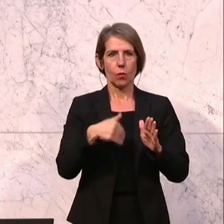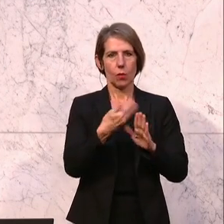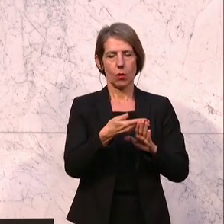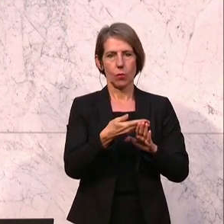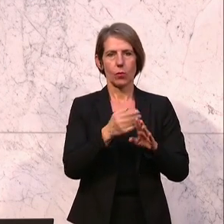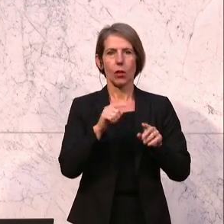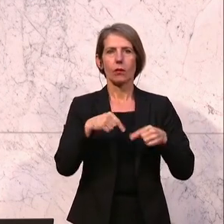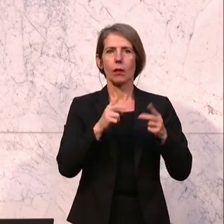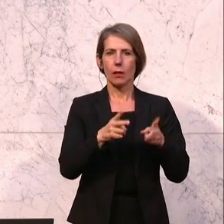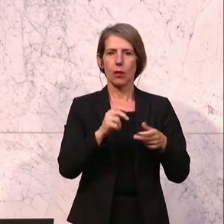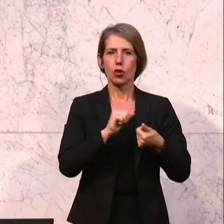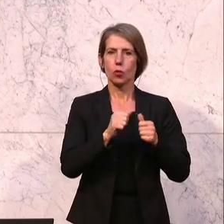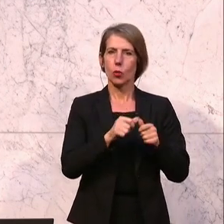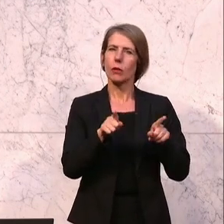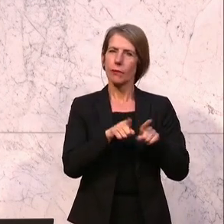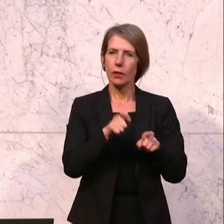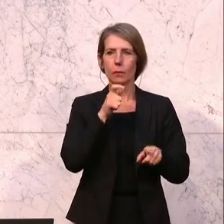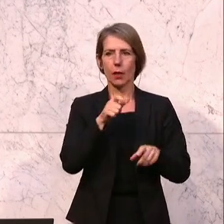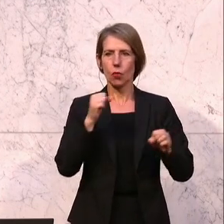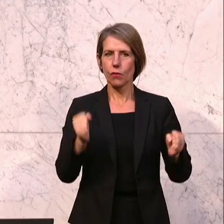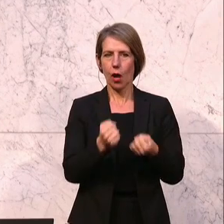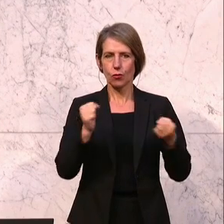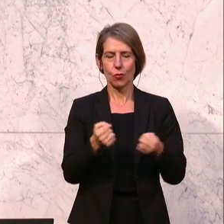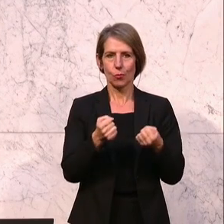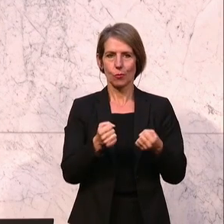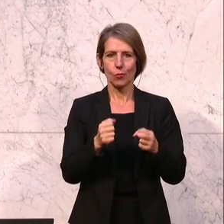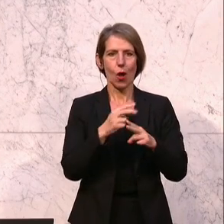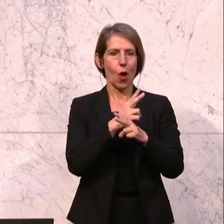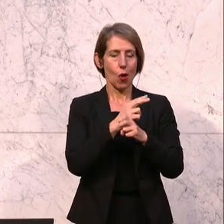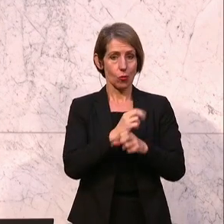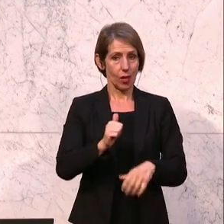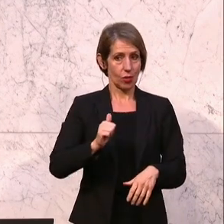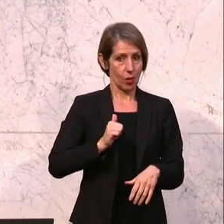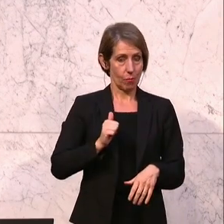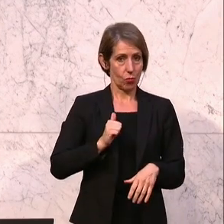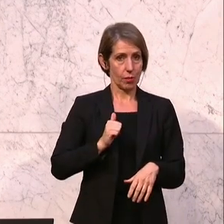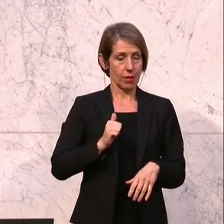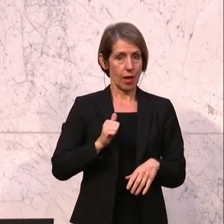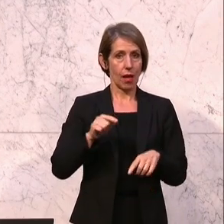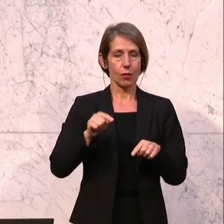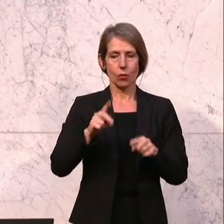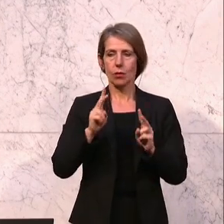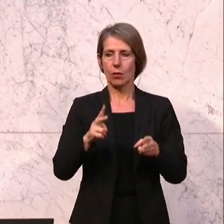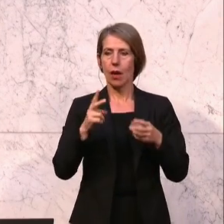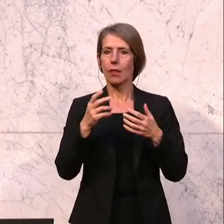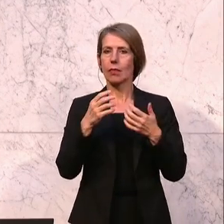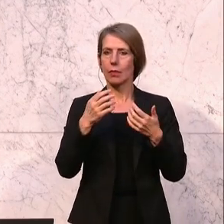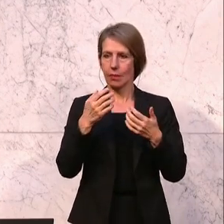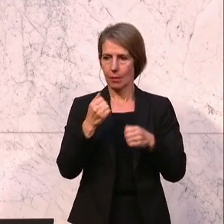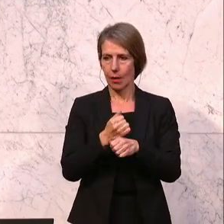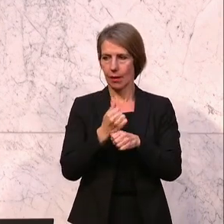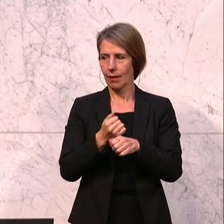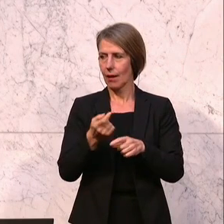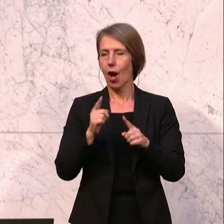auszuüben. Genau das passiert beim österreichischen Bundesheer, denn dort sind Behindertensportlerinnen als Heeresportler gleichgestellt.